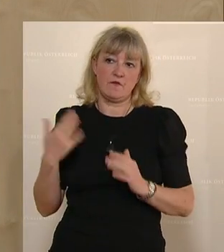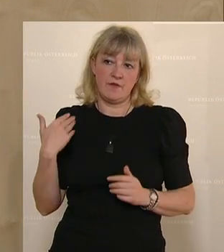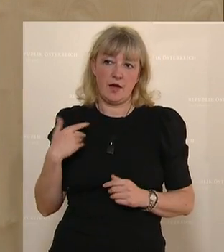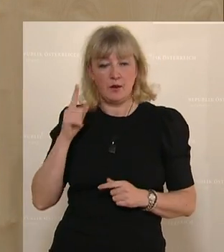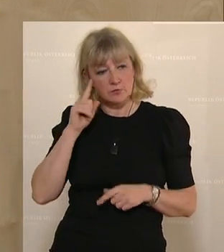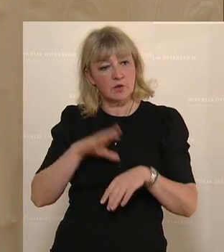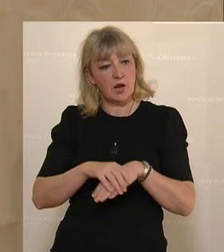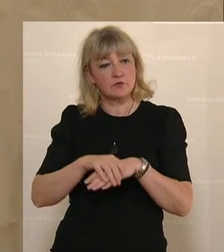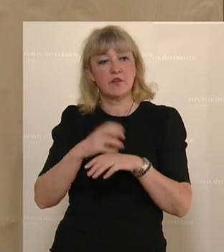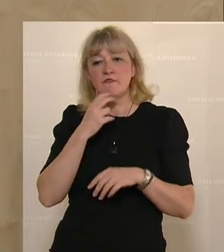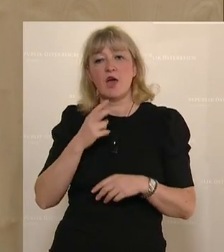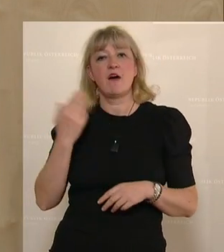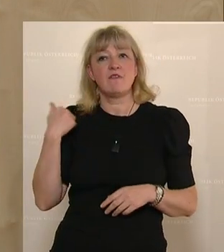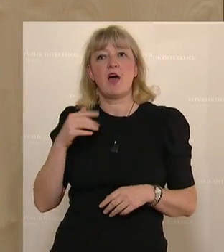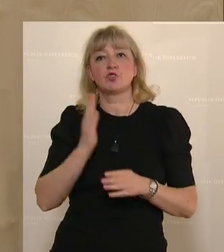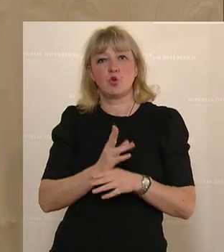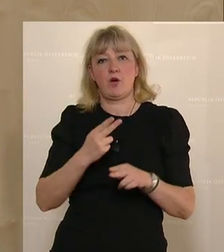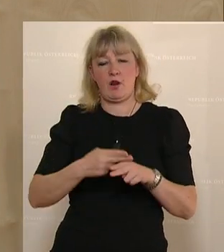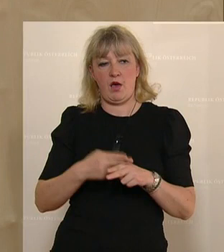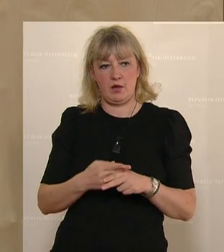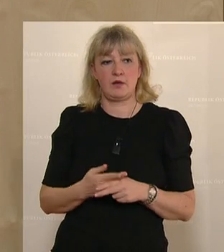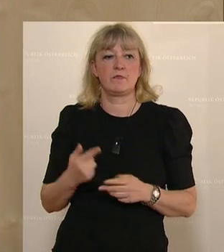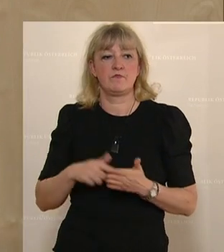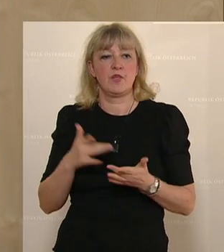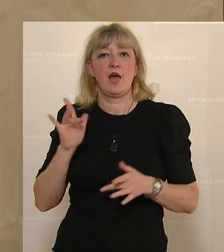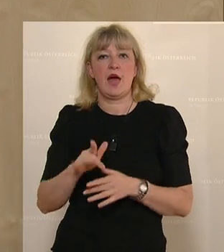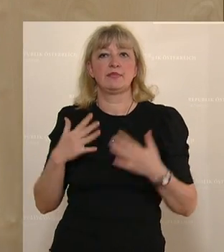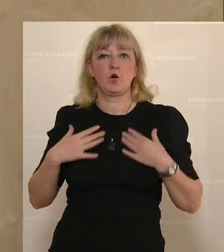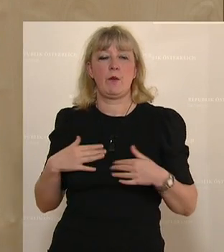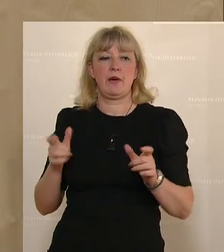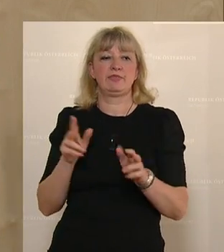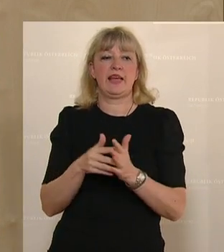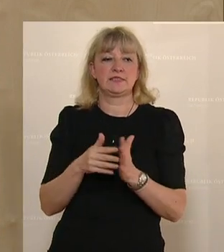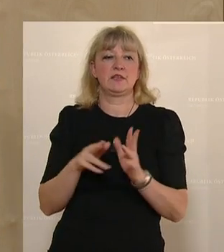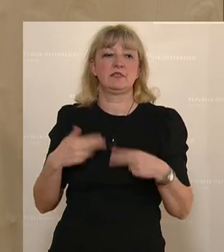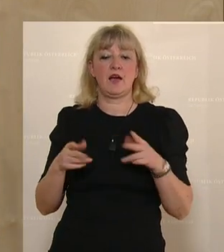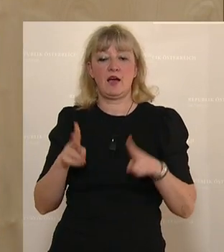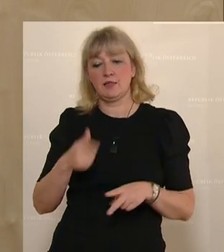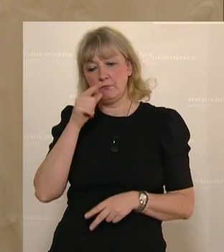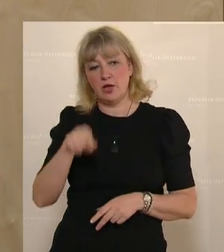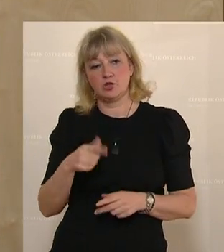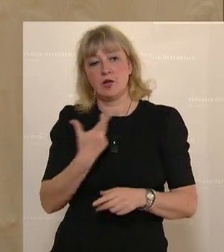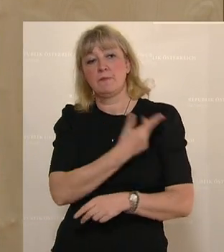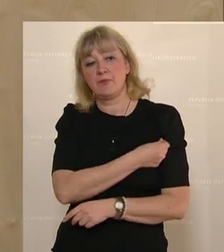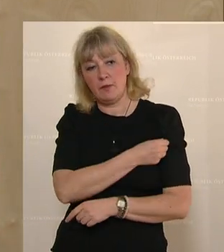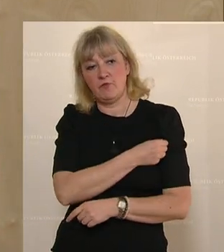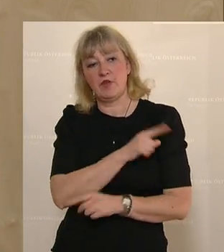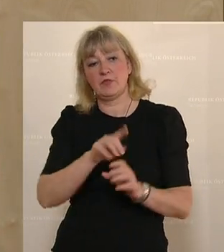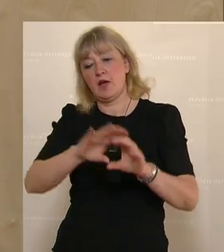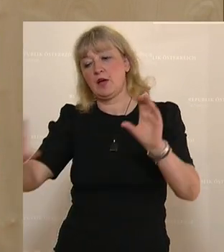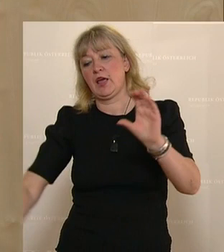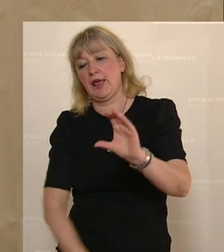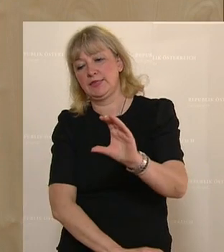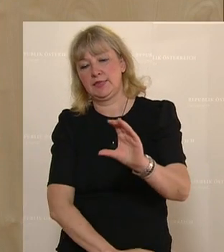herauszufinden, wer die Krankheit schon gehabt hat durch Antikörpertests, weil dann kann man diese Menschen beim Impfen hinten